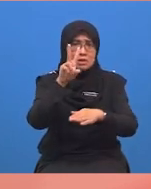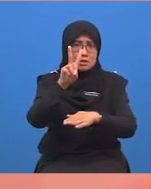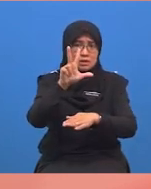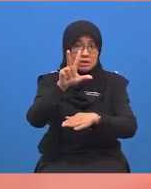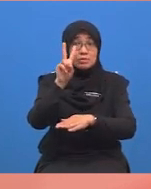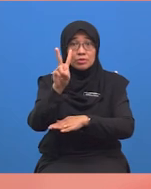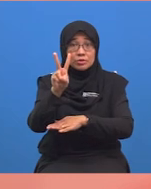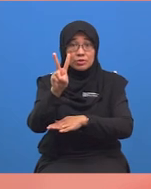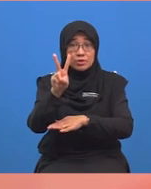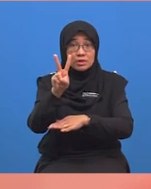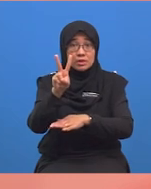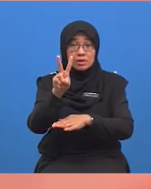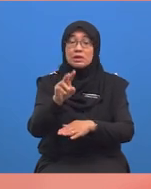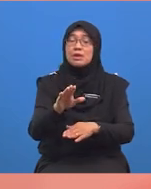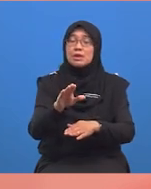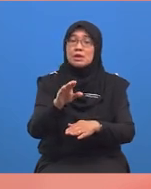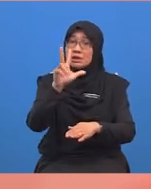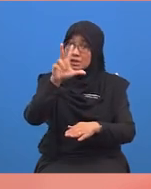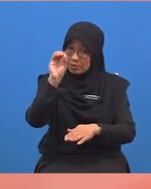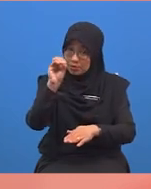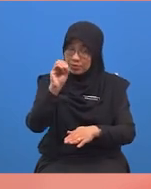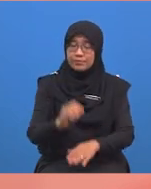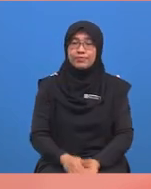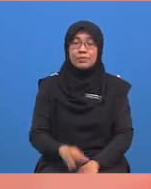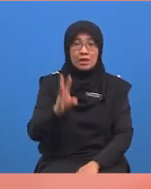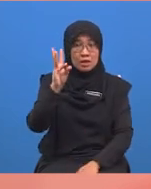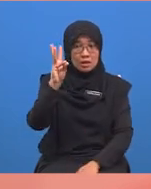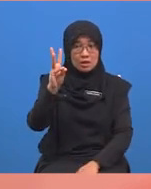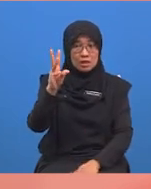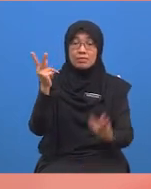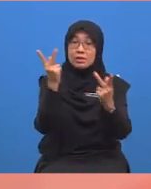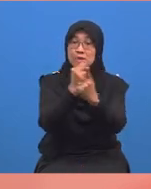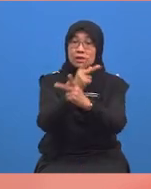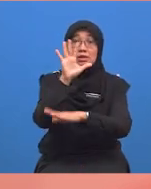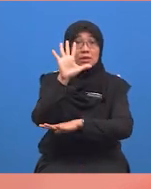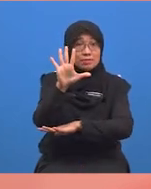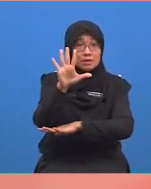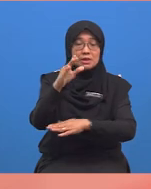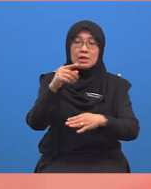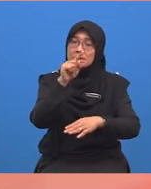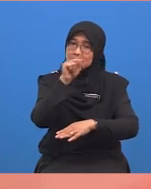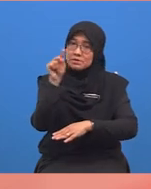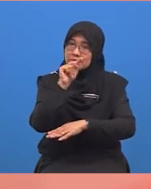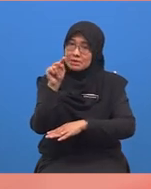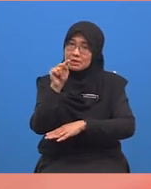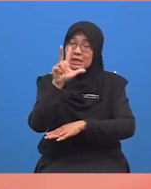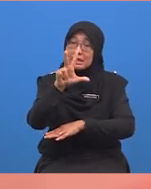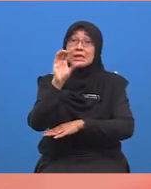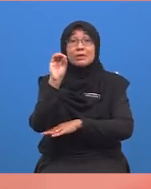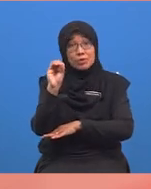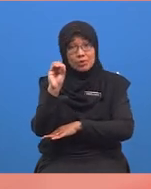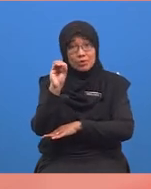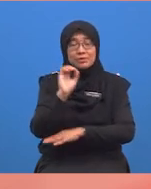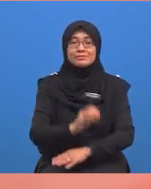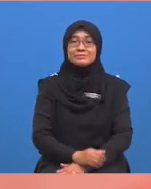adalah tiga puluh. Iaitu enam darab lima sama dengan tiga puluh.